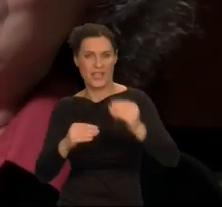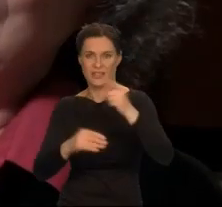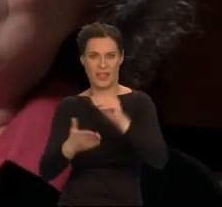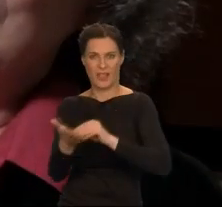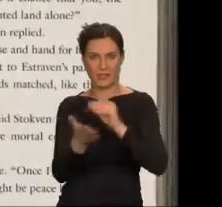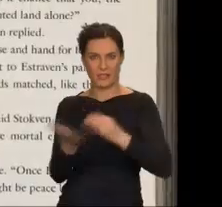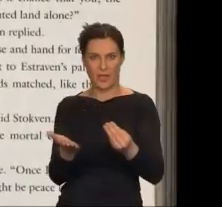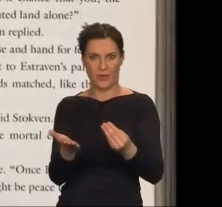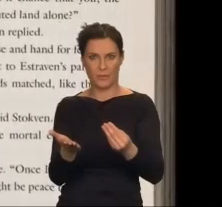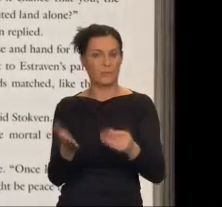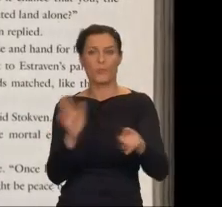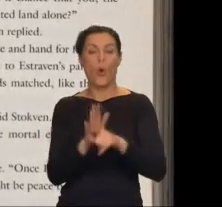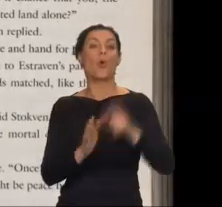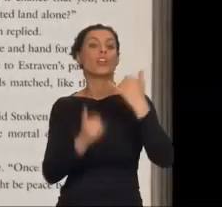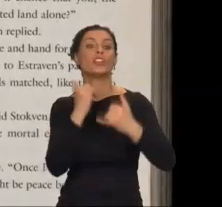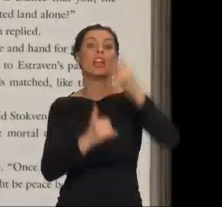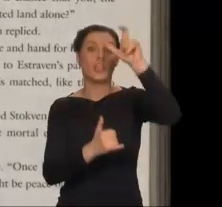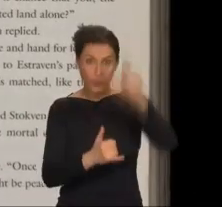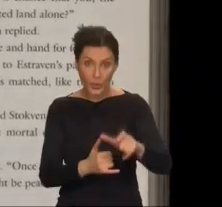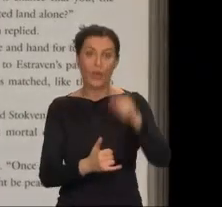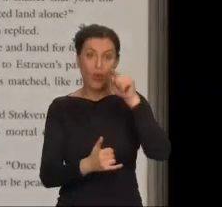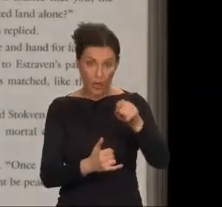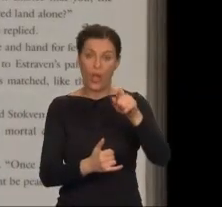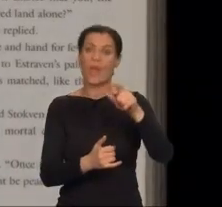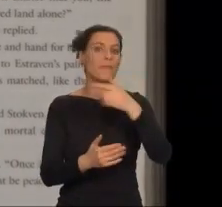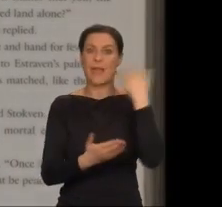Każdego, kto nie zmienia płci, określa za imkiem on.